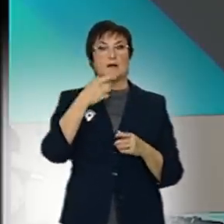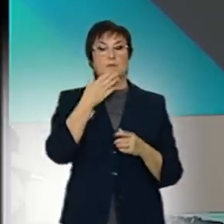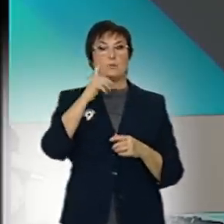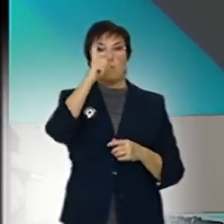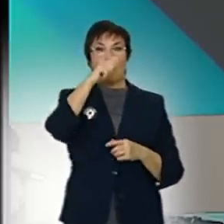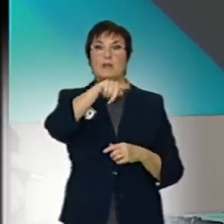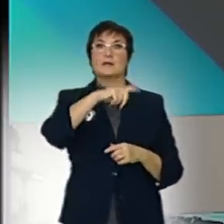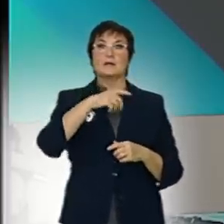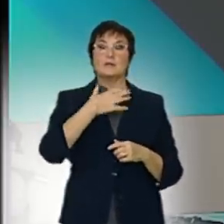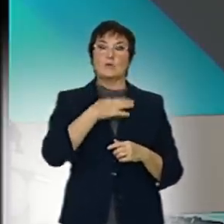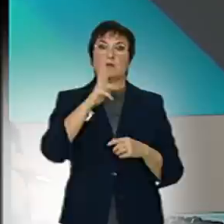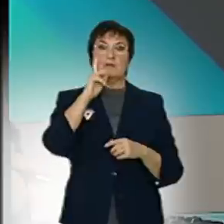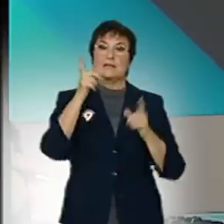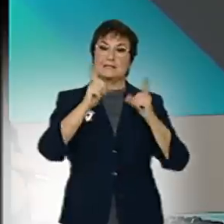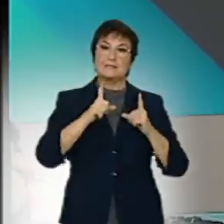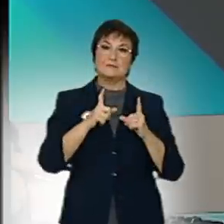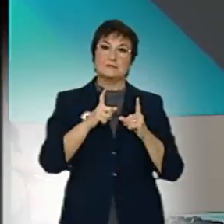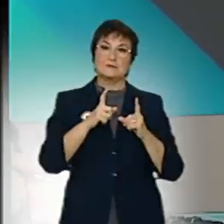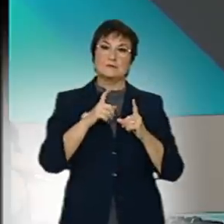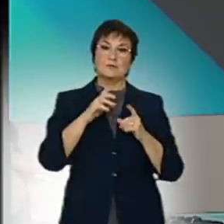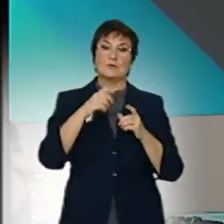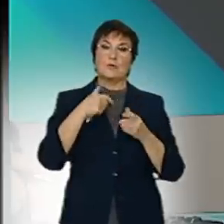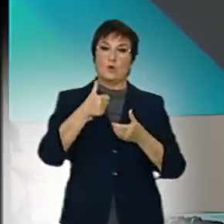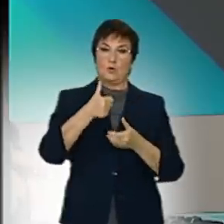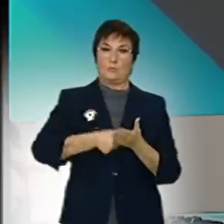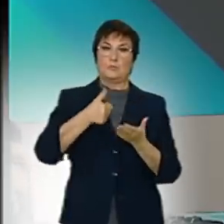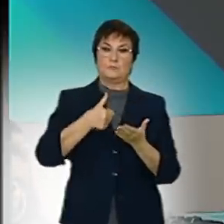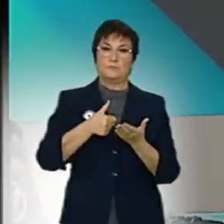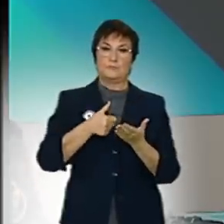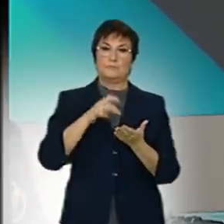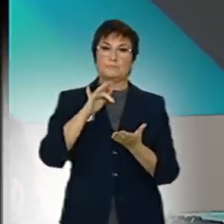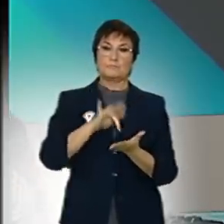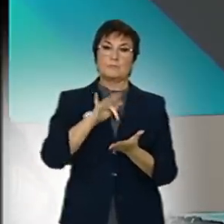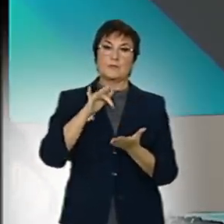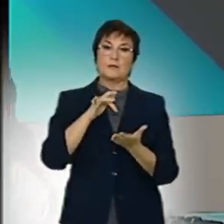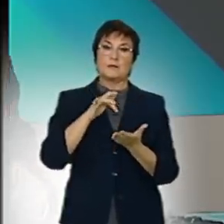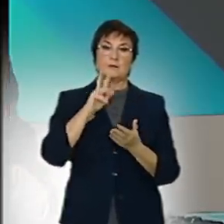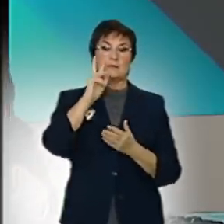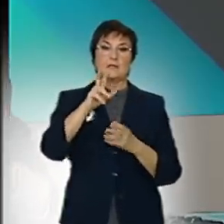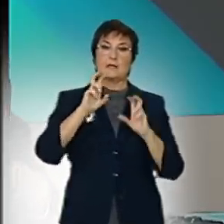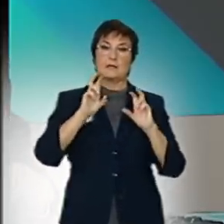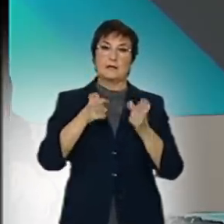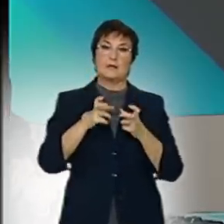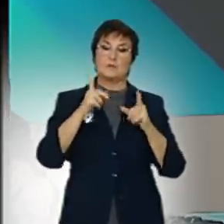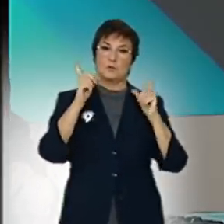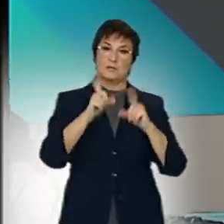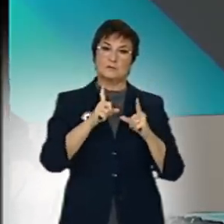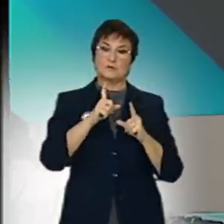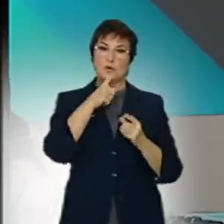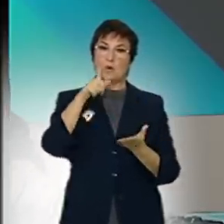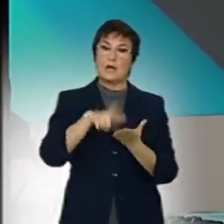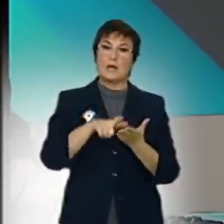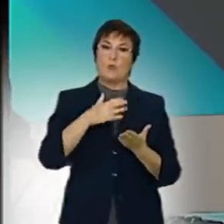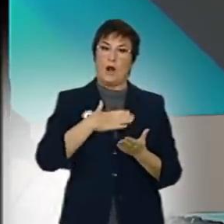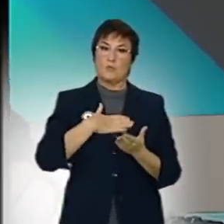tota normalitat, que és agarrar el mando a distància, connectar i veure ràdio i televisió en la seva